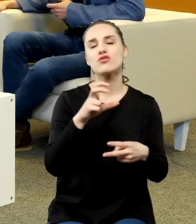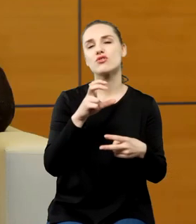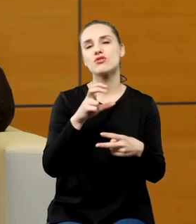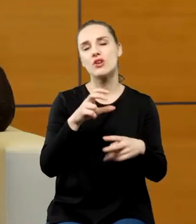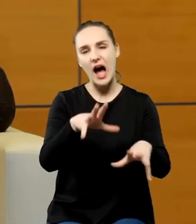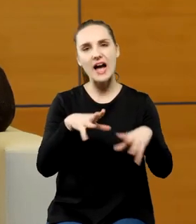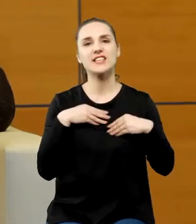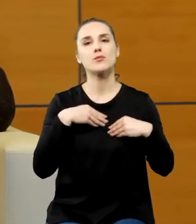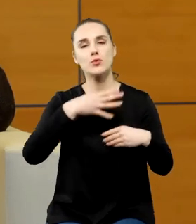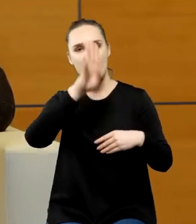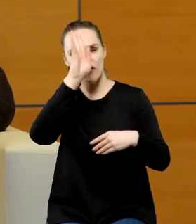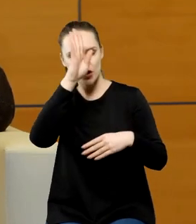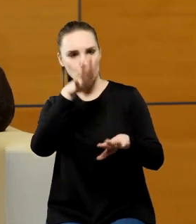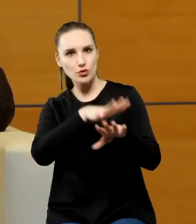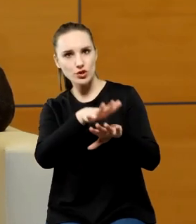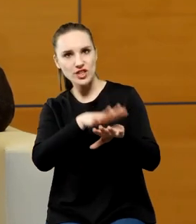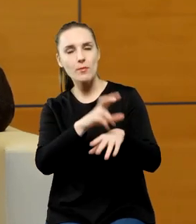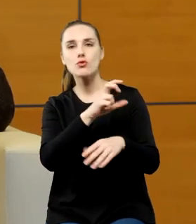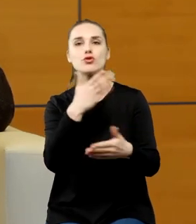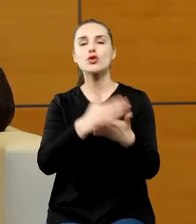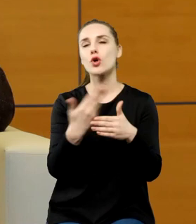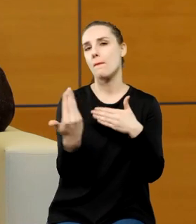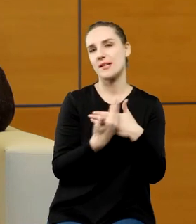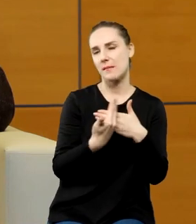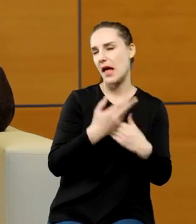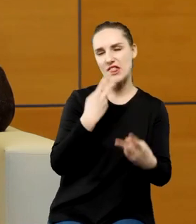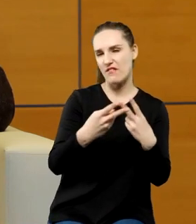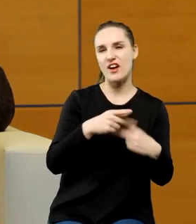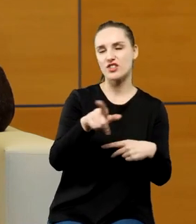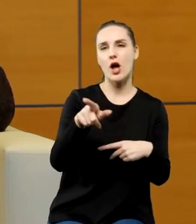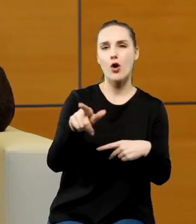systemu, czy tylko jego matematyczność.